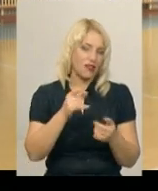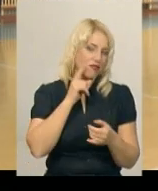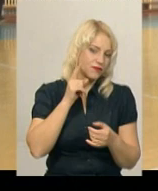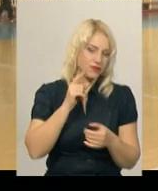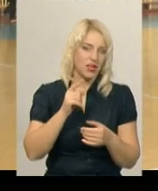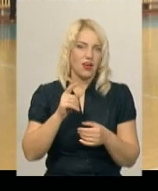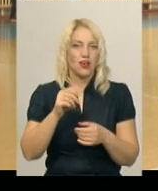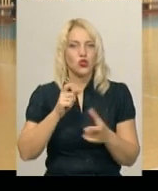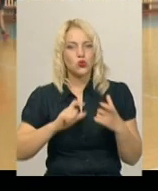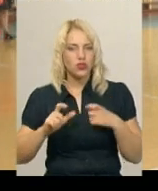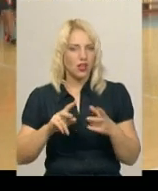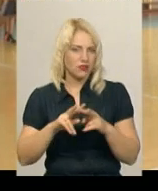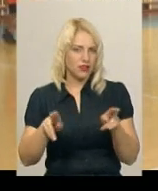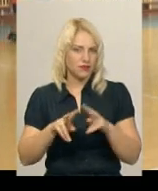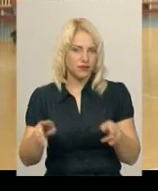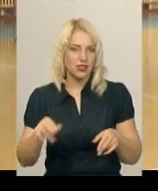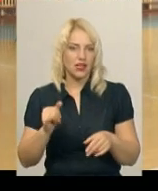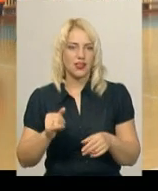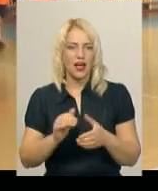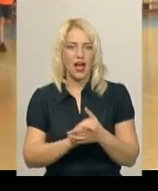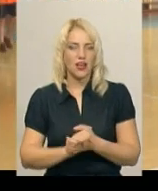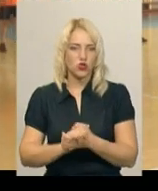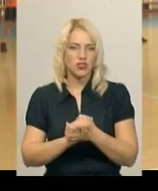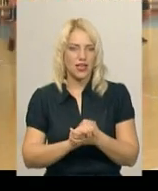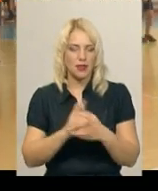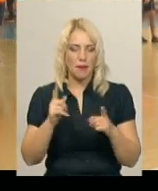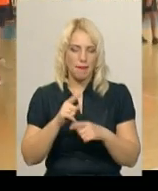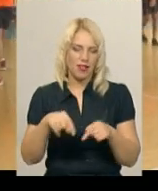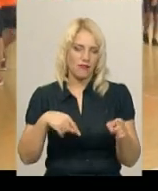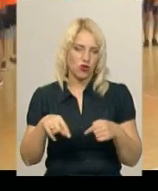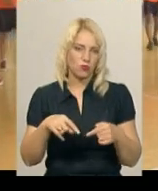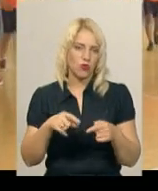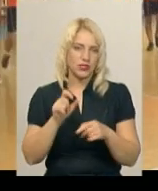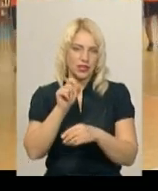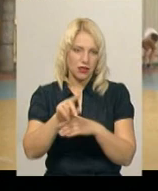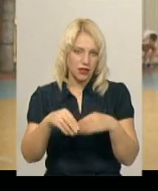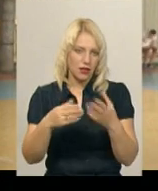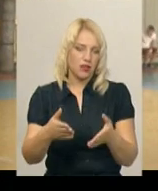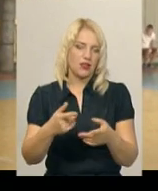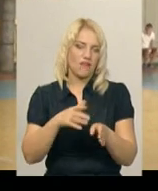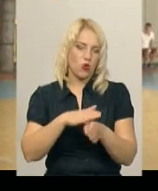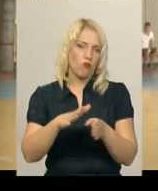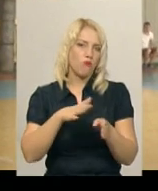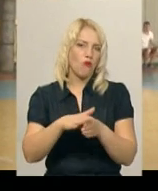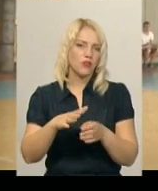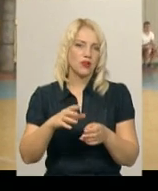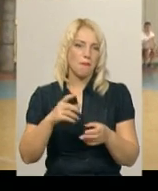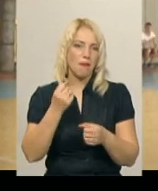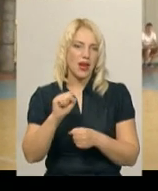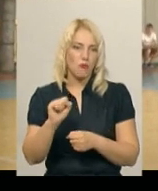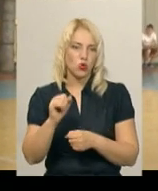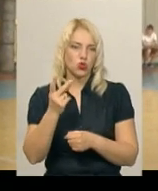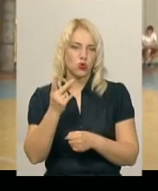школярів. Тобто асоціацію мініфутболу поставлені і ми виконуємо це в повному обсязі. Переможці і другі місця